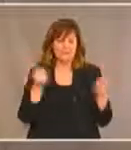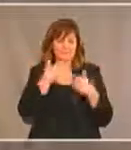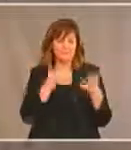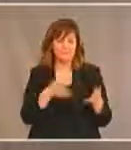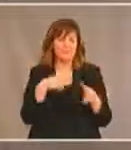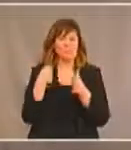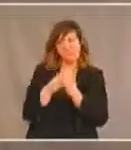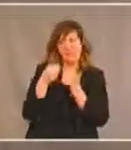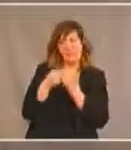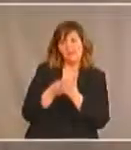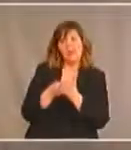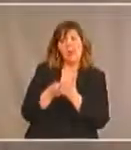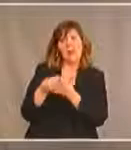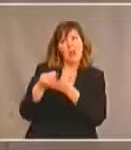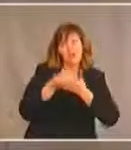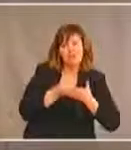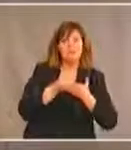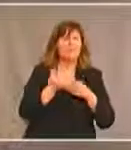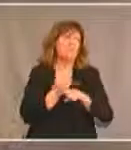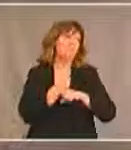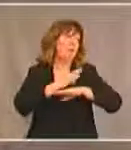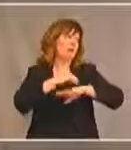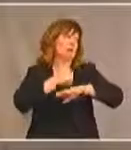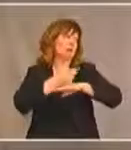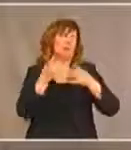financement. Je pense que c'est une occasion extraordinaire.